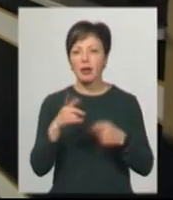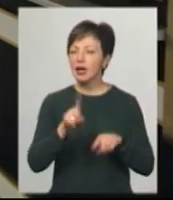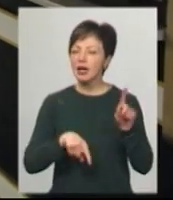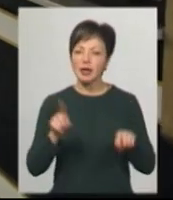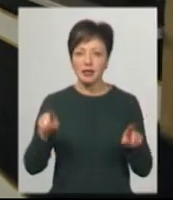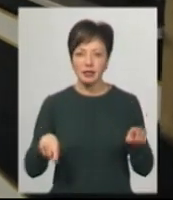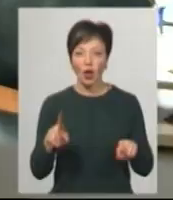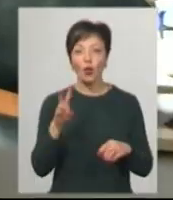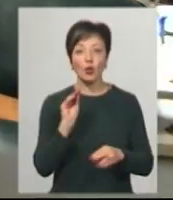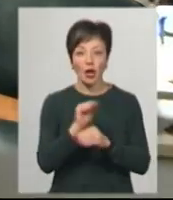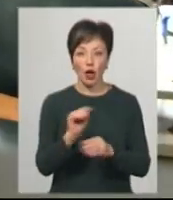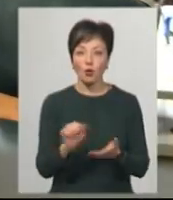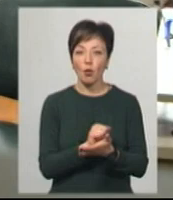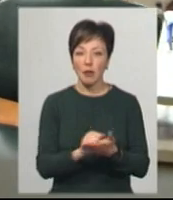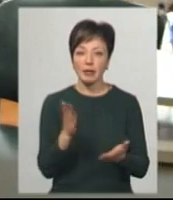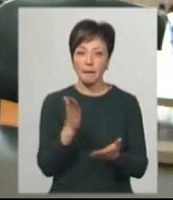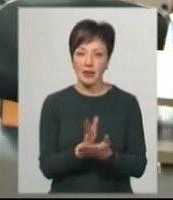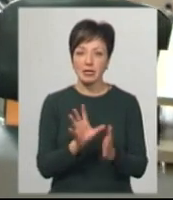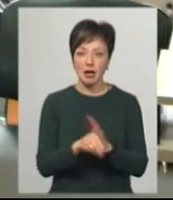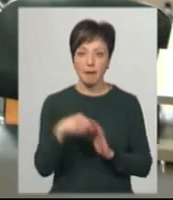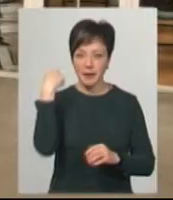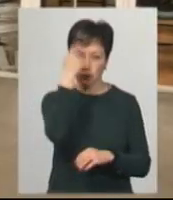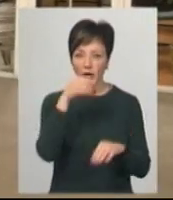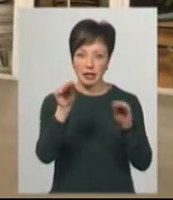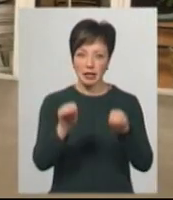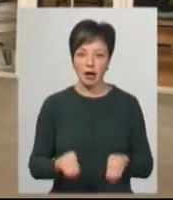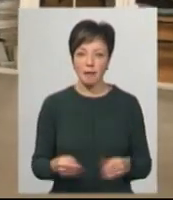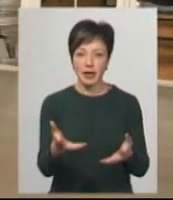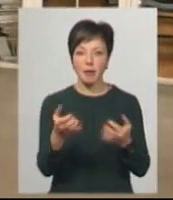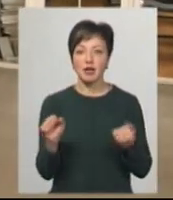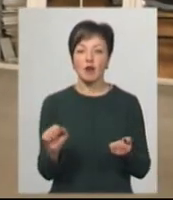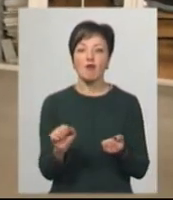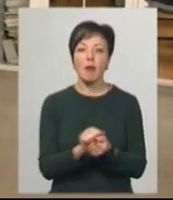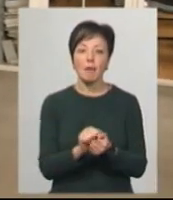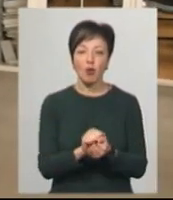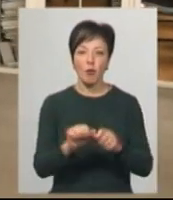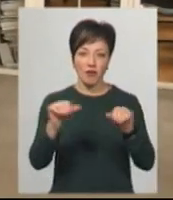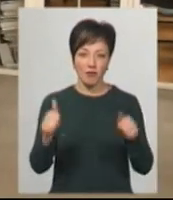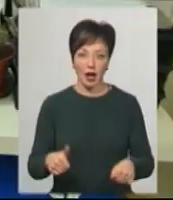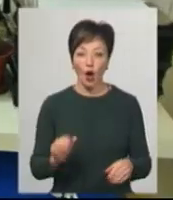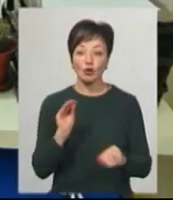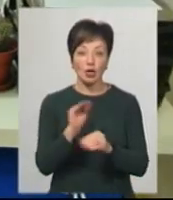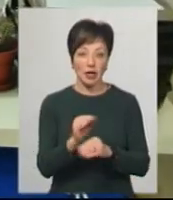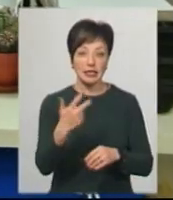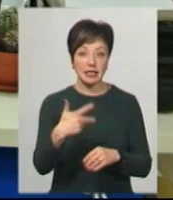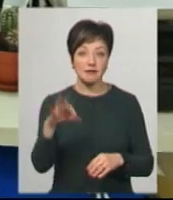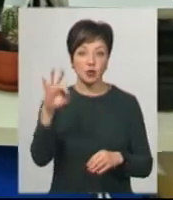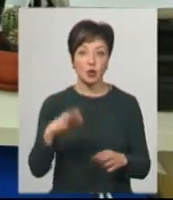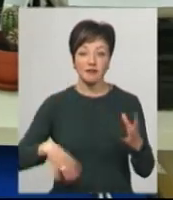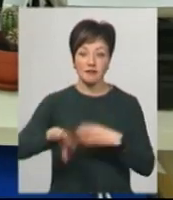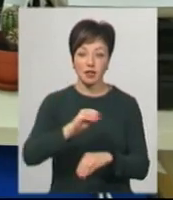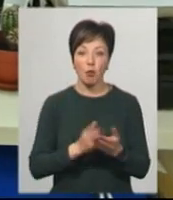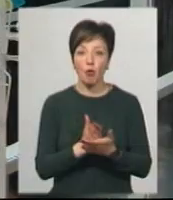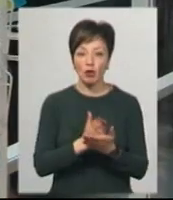Олена Ігнатенко, та додає, документи, які містять персональні дані, приймаються лише в паперовому вигляді. А щодо онлайн-додатку, каже вона, 30% усіх